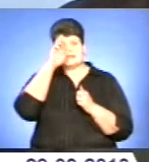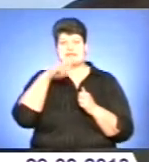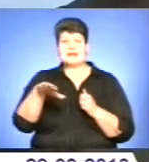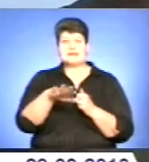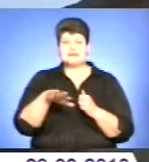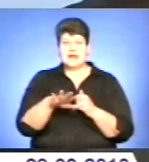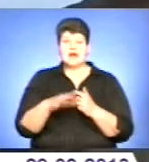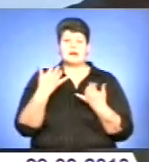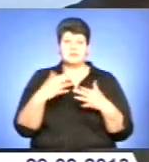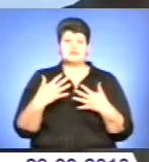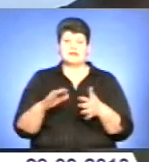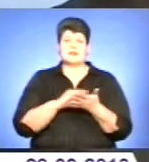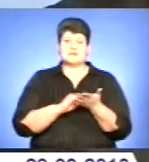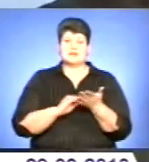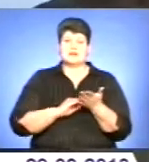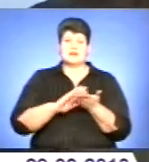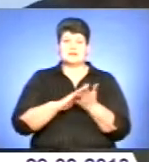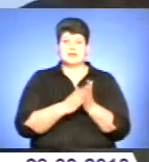написали вже в декларації,